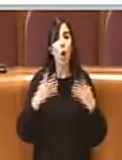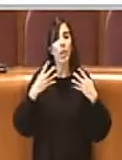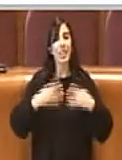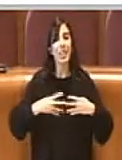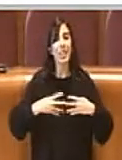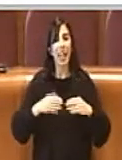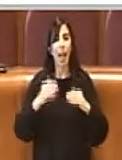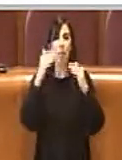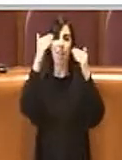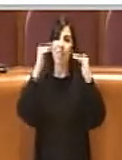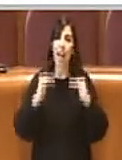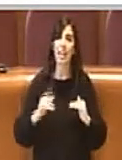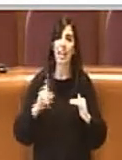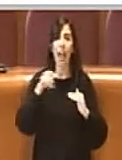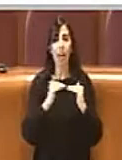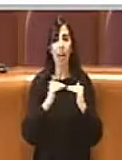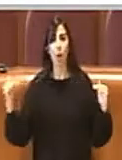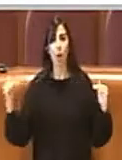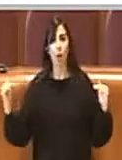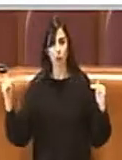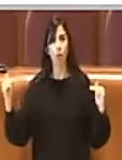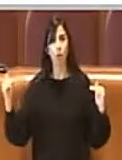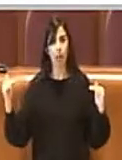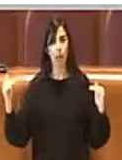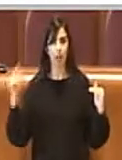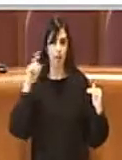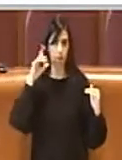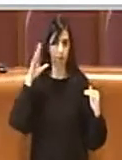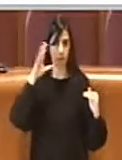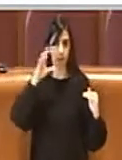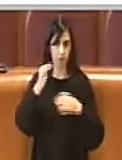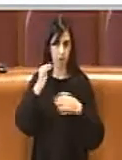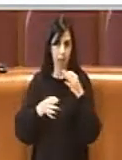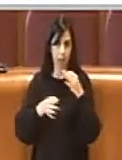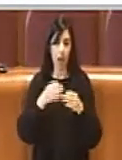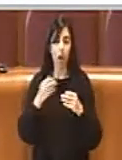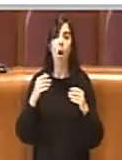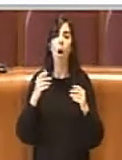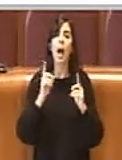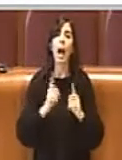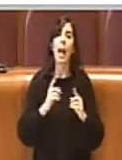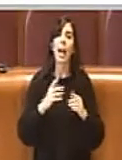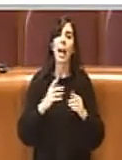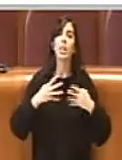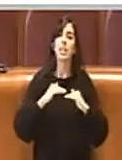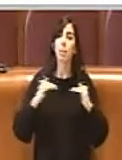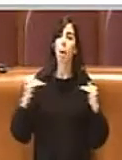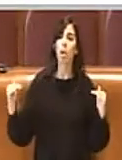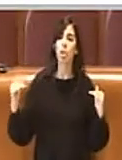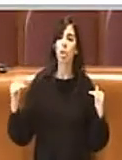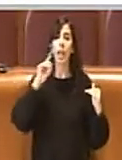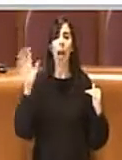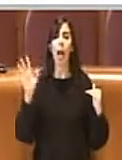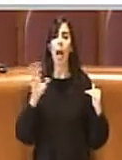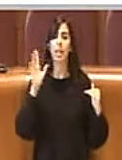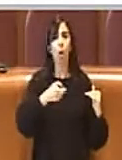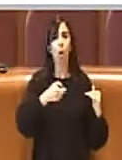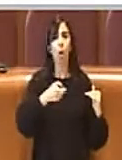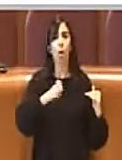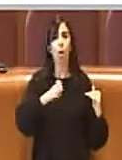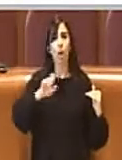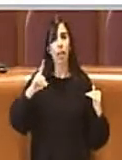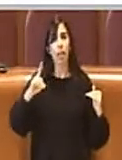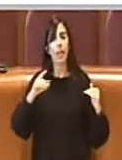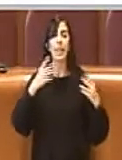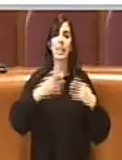ed orizzontali per comprenderci un ecosistema orizzontale potrebbe ad esempio il GED sistema elettronico